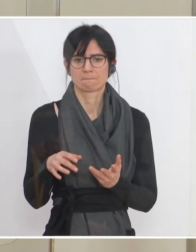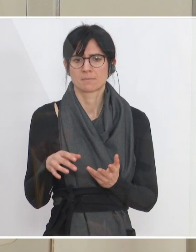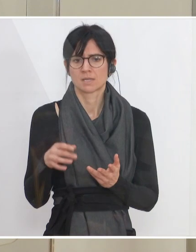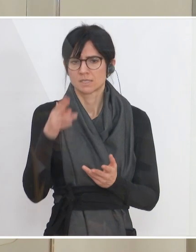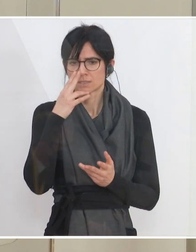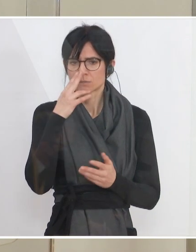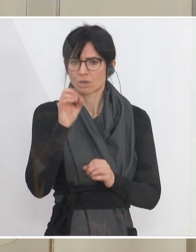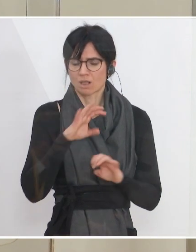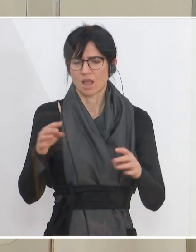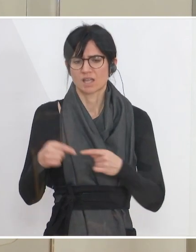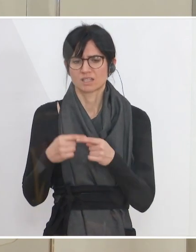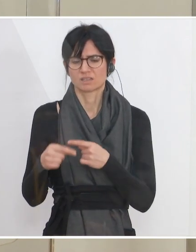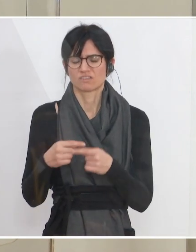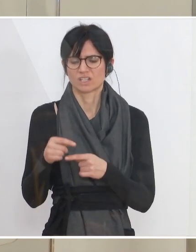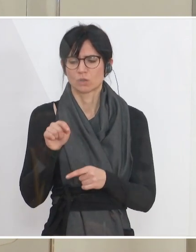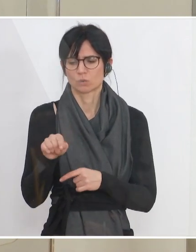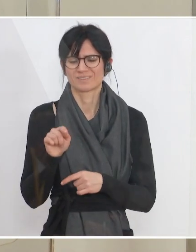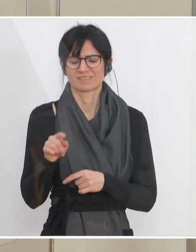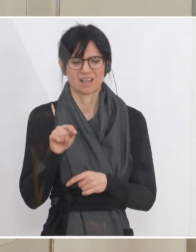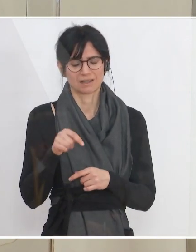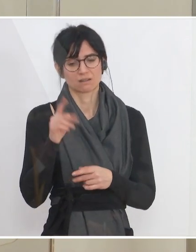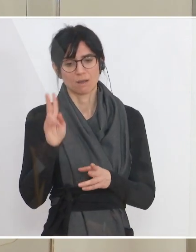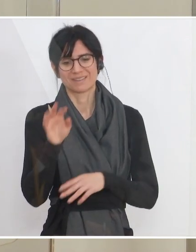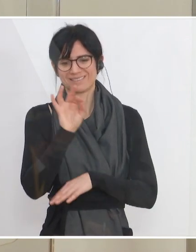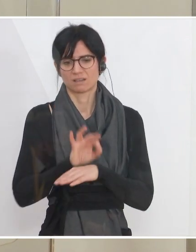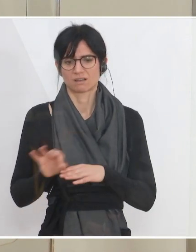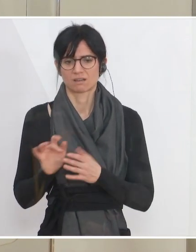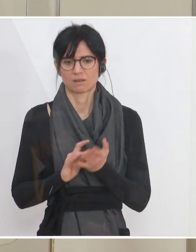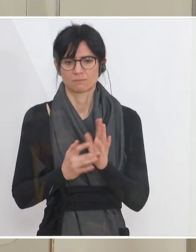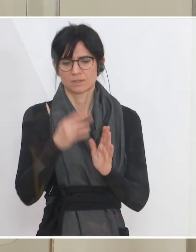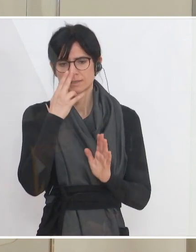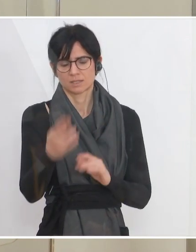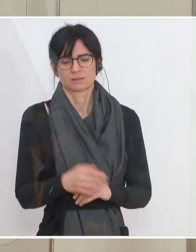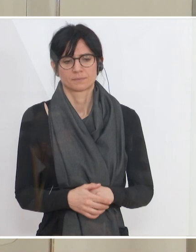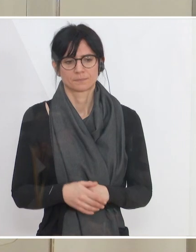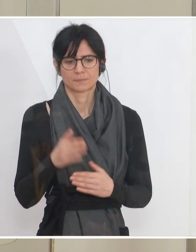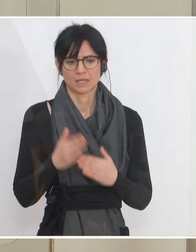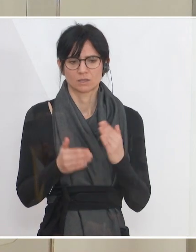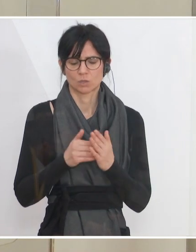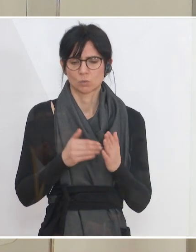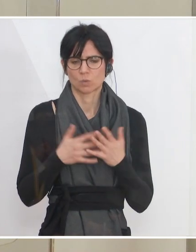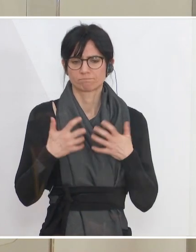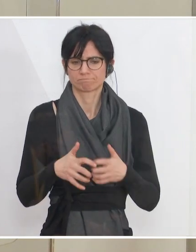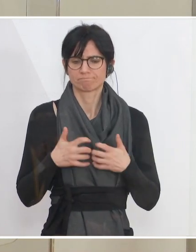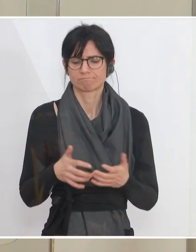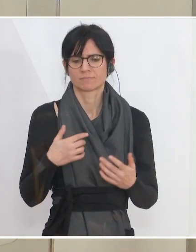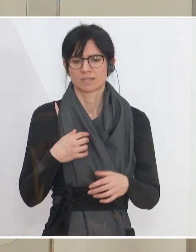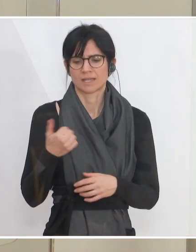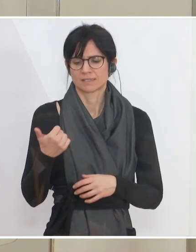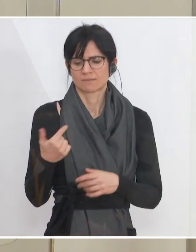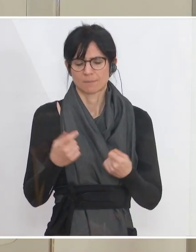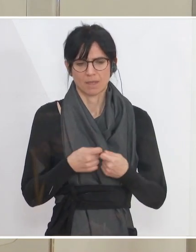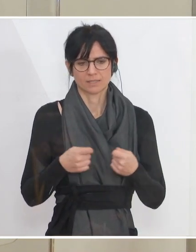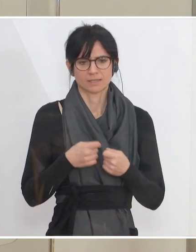in diesen Flow-Diagrammen zeigt. Ich möchte noch ganz kurz am Ende berichten über ein, zwei Maßnahmen